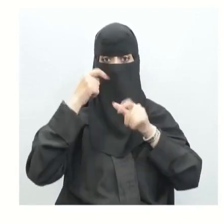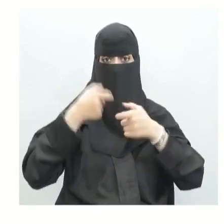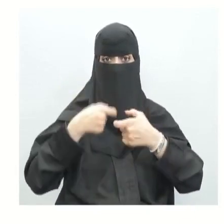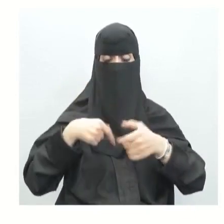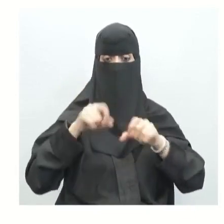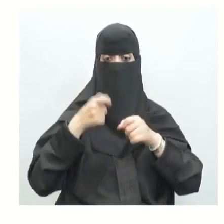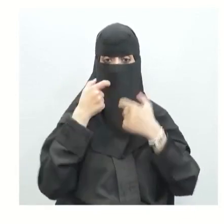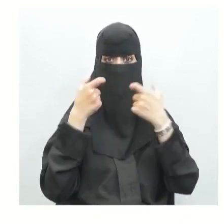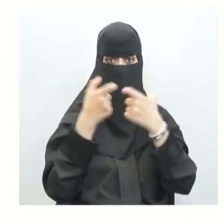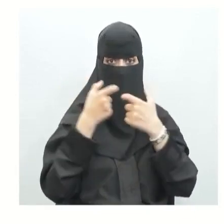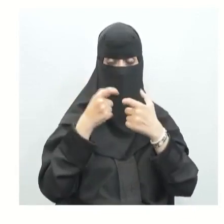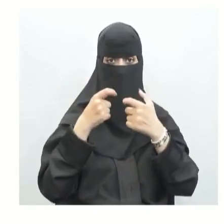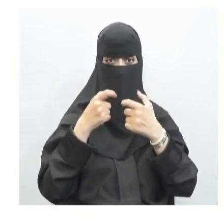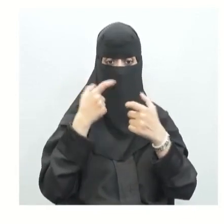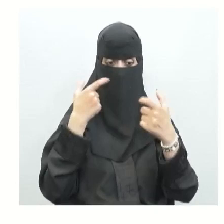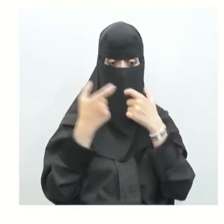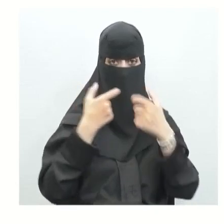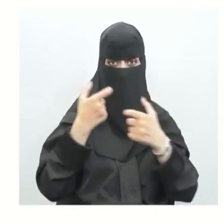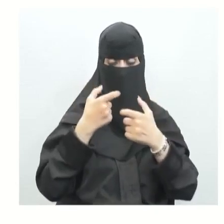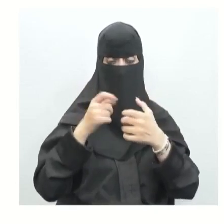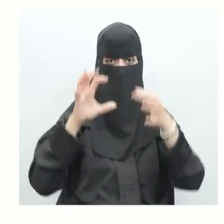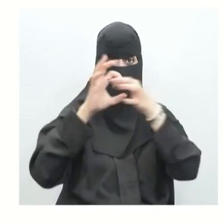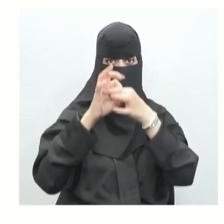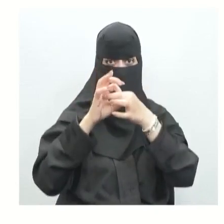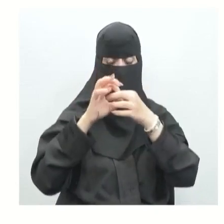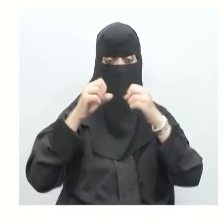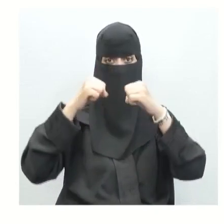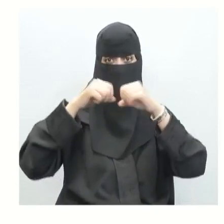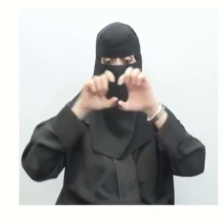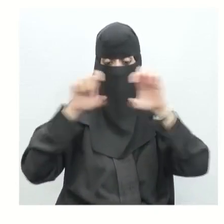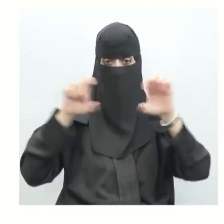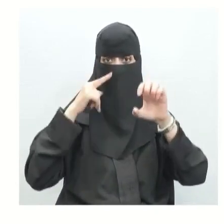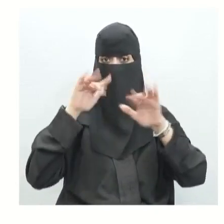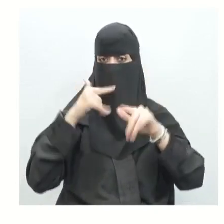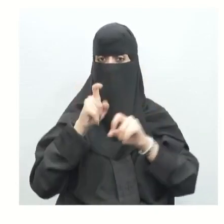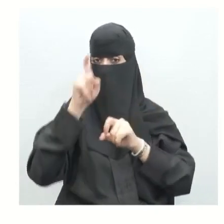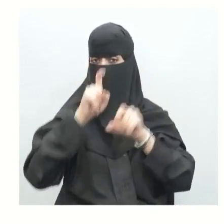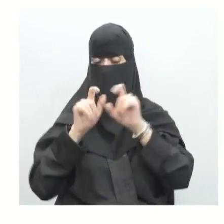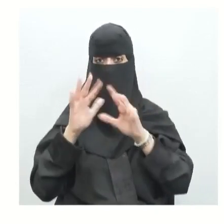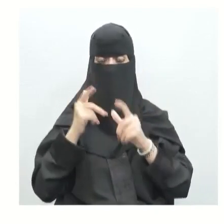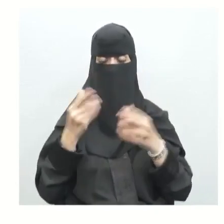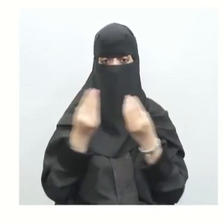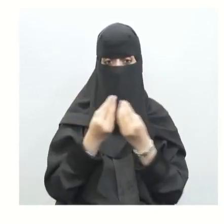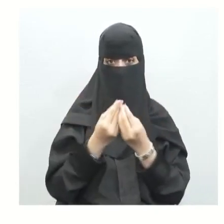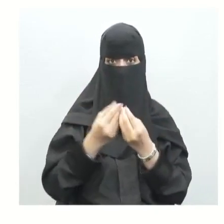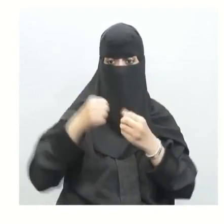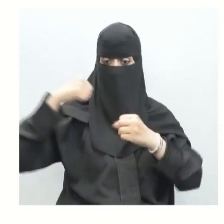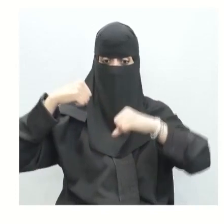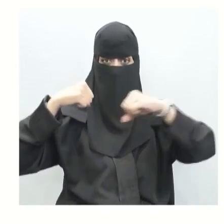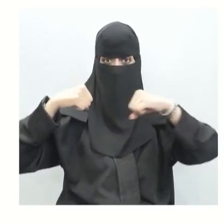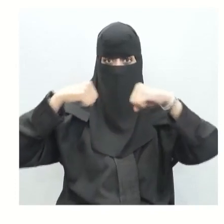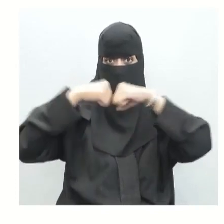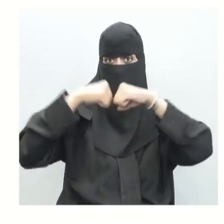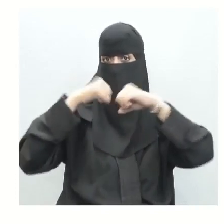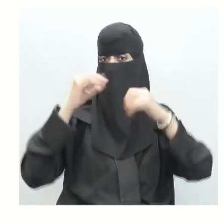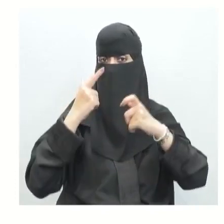ارتباط العظام يتساءل في التجربة كيف تلتصق العظام بالعظلات والعظام الأخرى تربط الأوتار العظلات بالعظام مثل ما